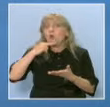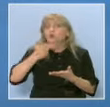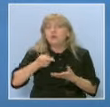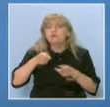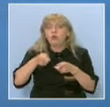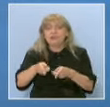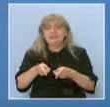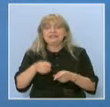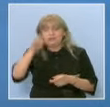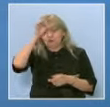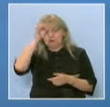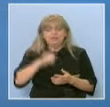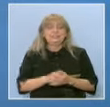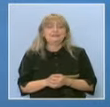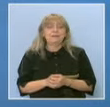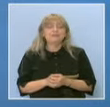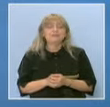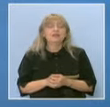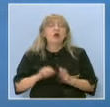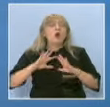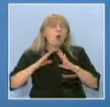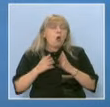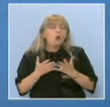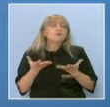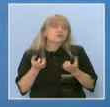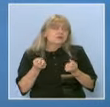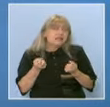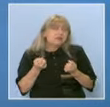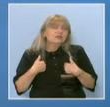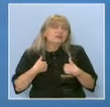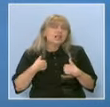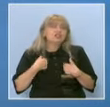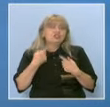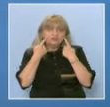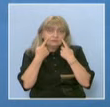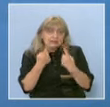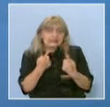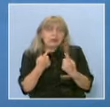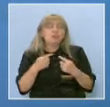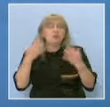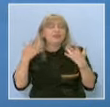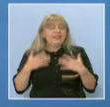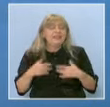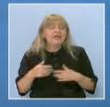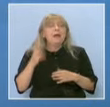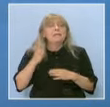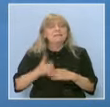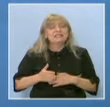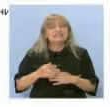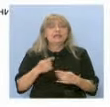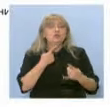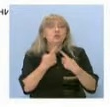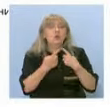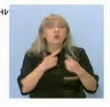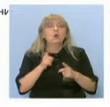Откъм преподаване. Да. Да. Общо взето, нашите заключения са, че пак стигаме до комуникацията,